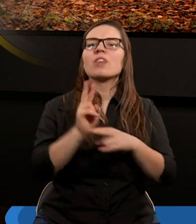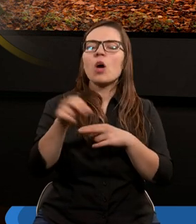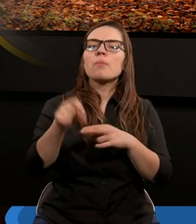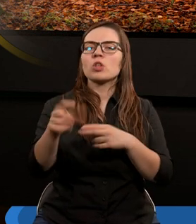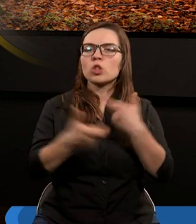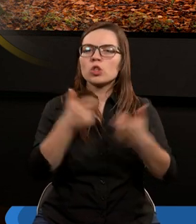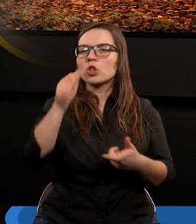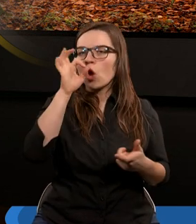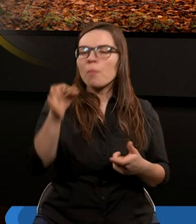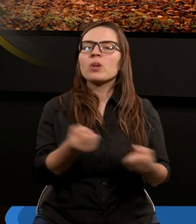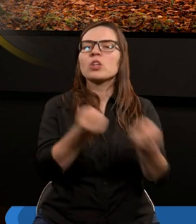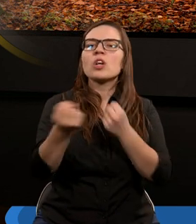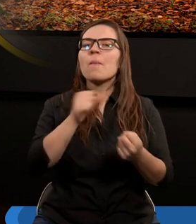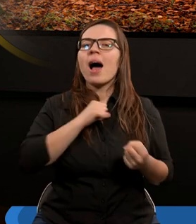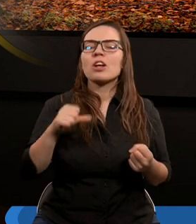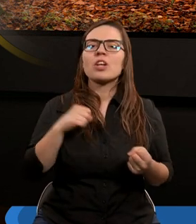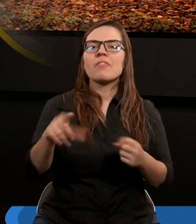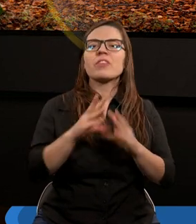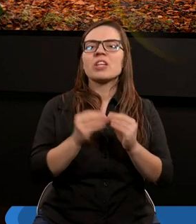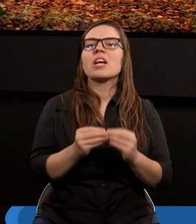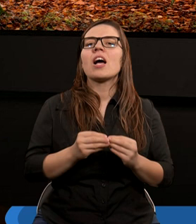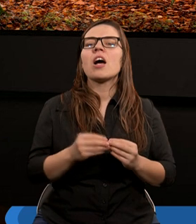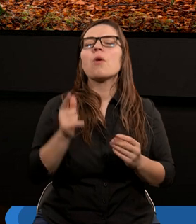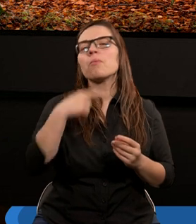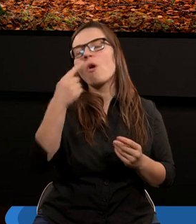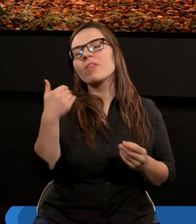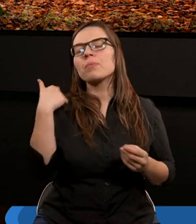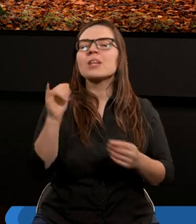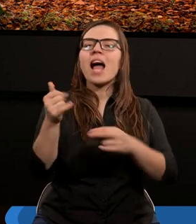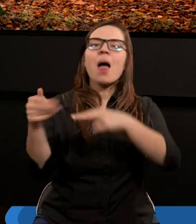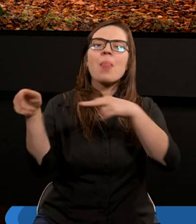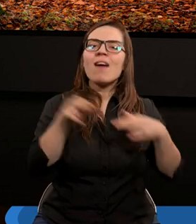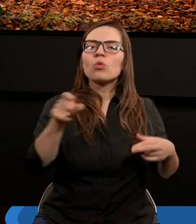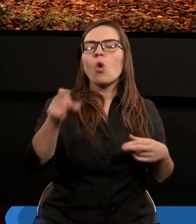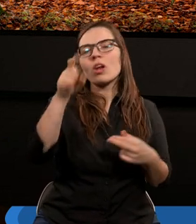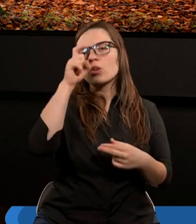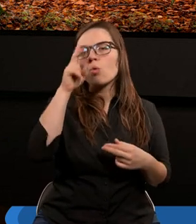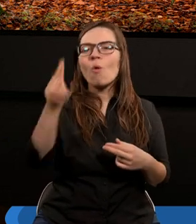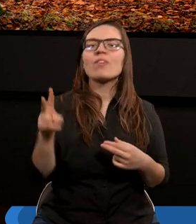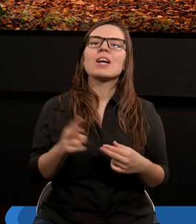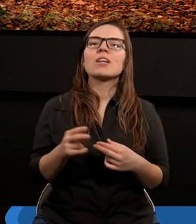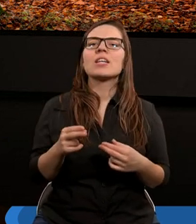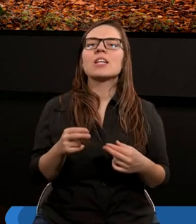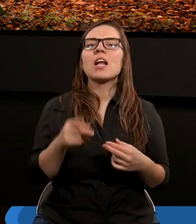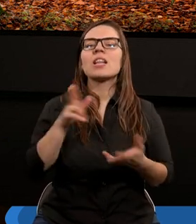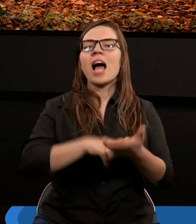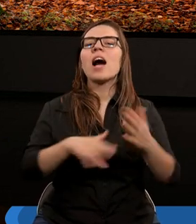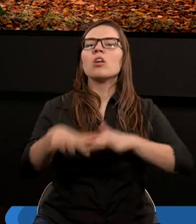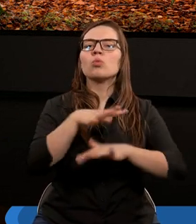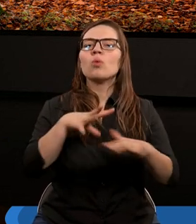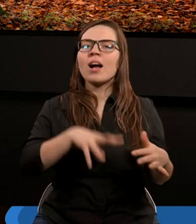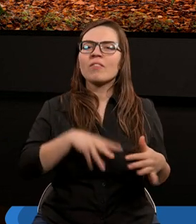czynić dobrze, trzyma się mnie zło. No to byśmy powiedzieli, jak to? Nawrócony człowiek ma Ducha